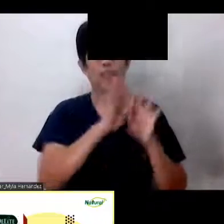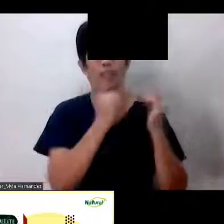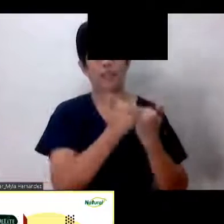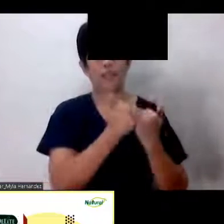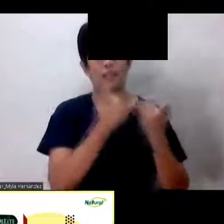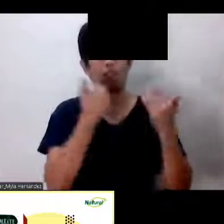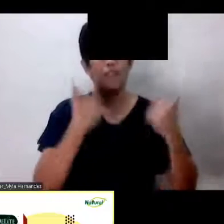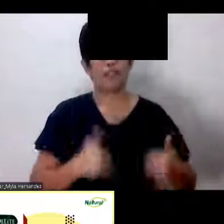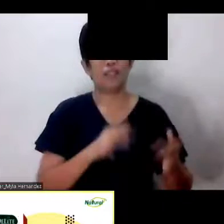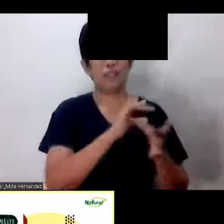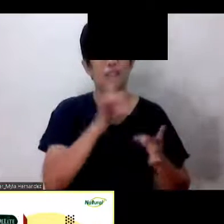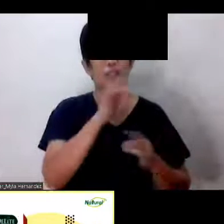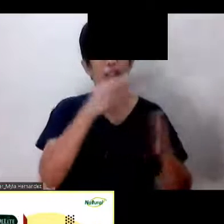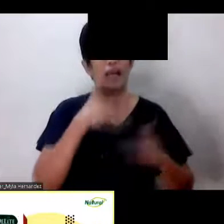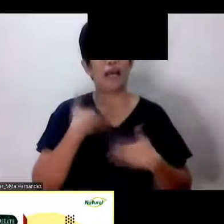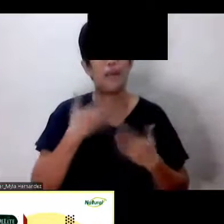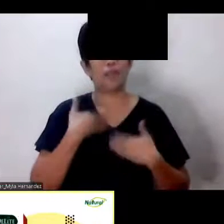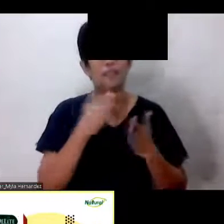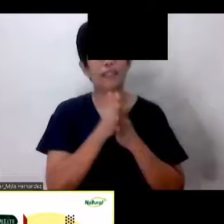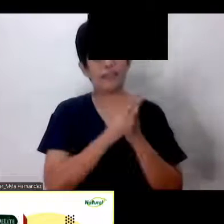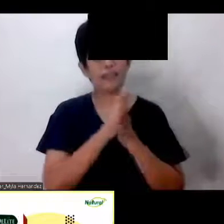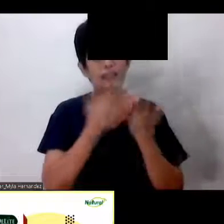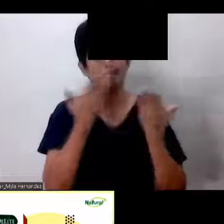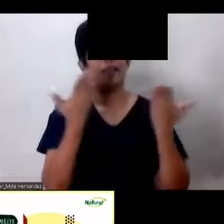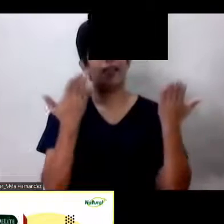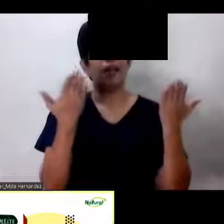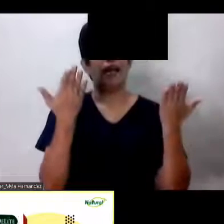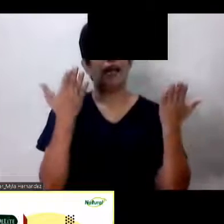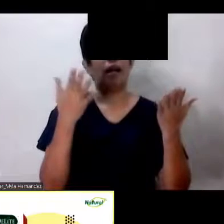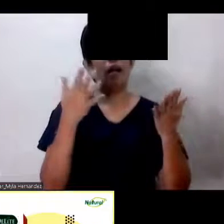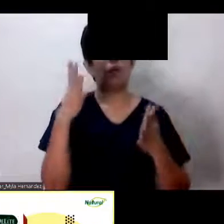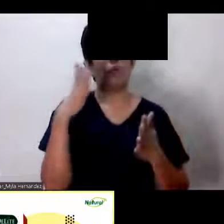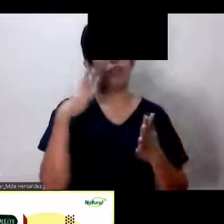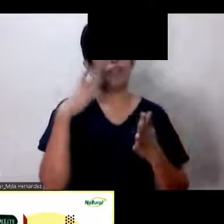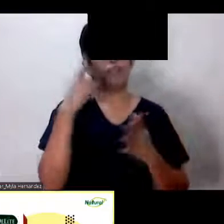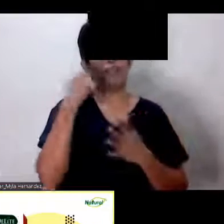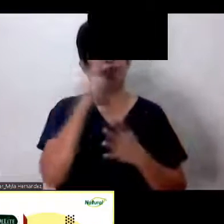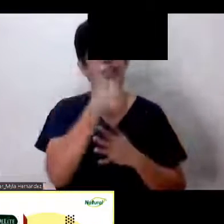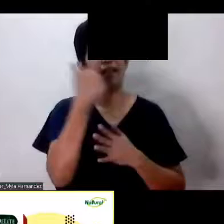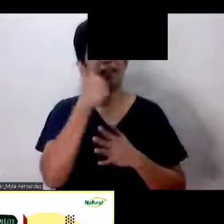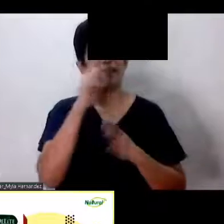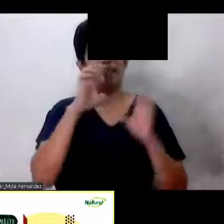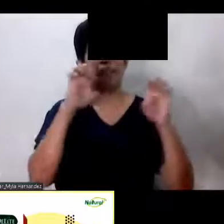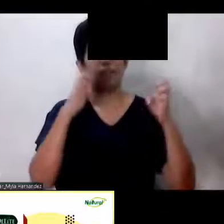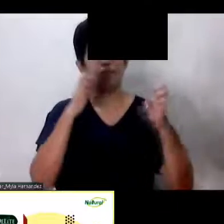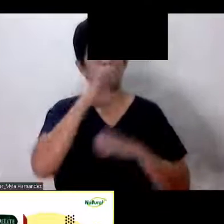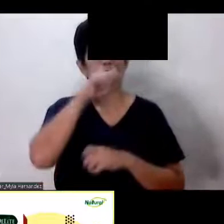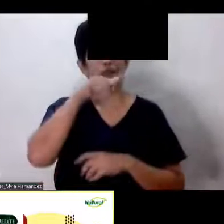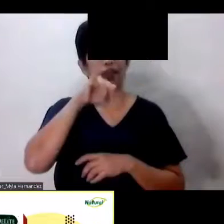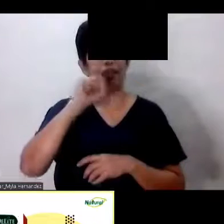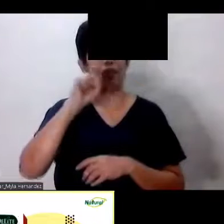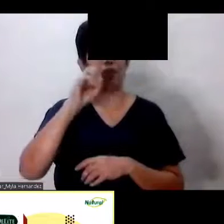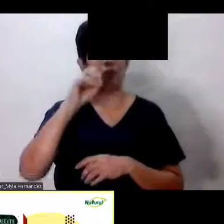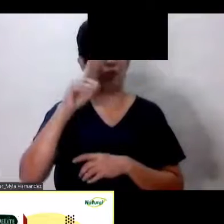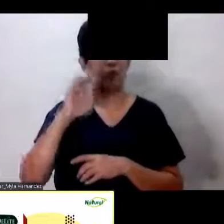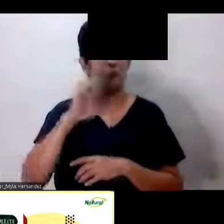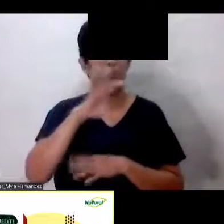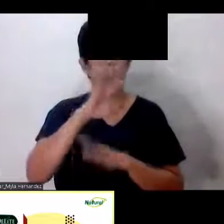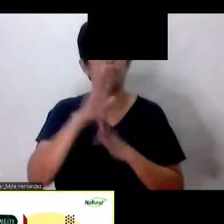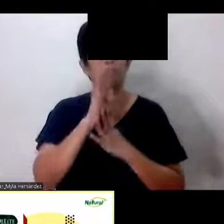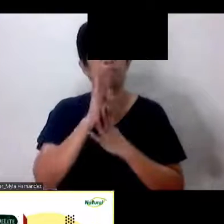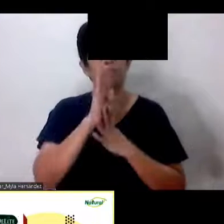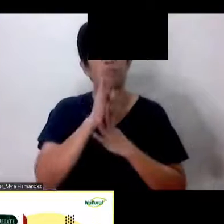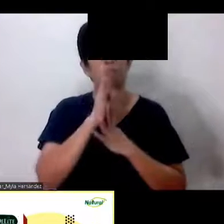Soul Happy and eagerly Awaiting for another episode Of Body and Soul Marami pong salamat Si Brother